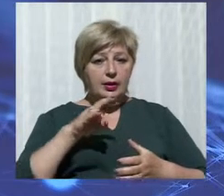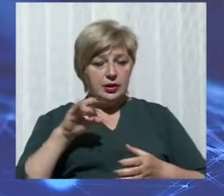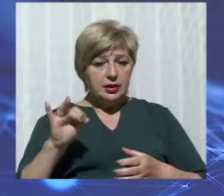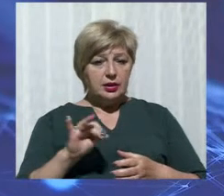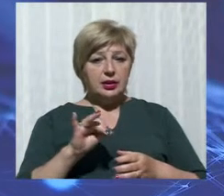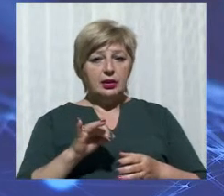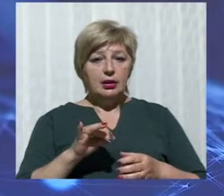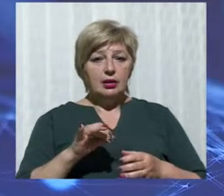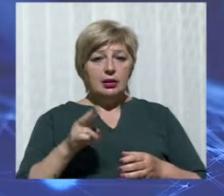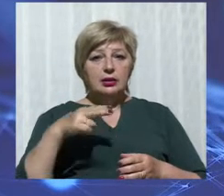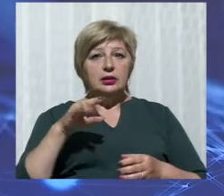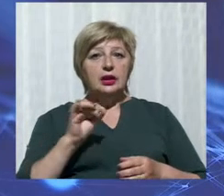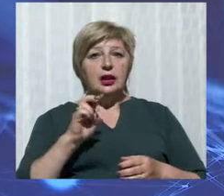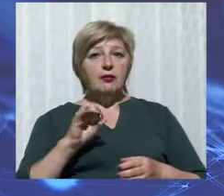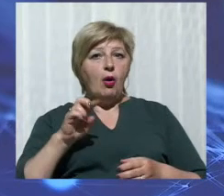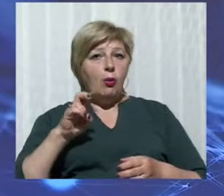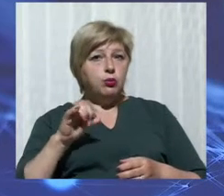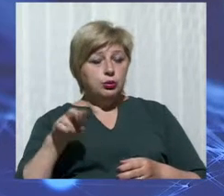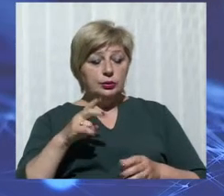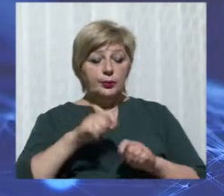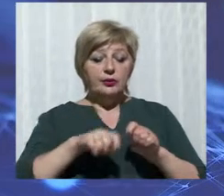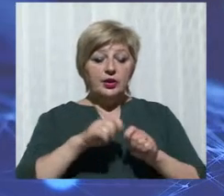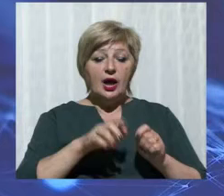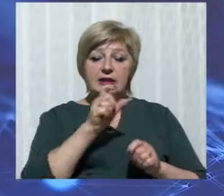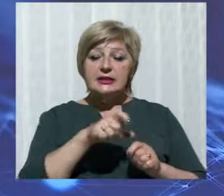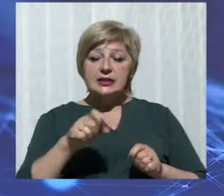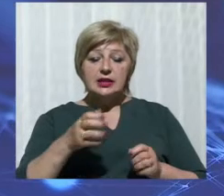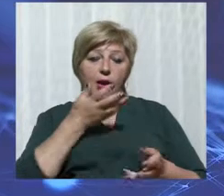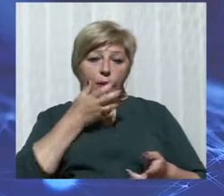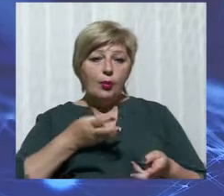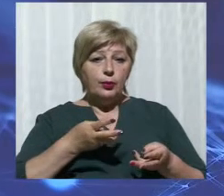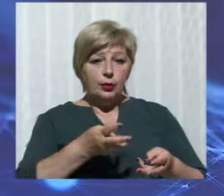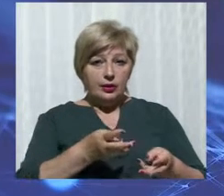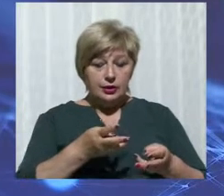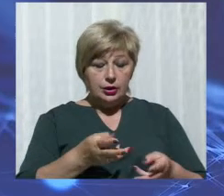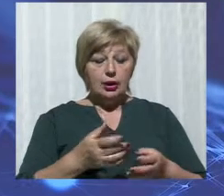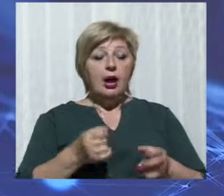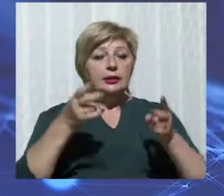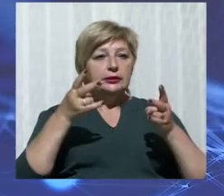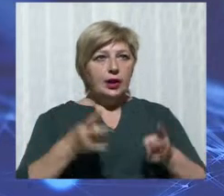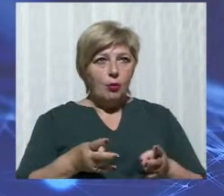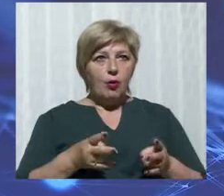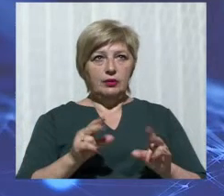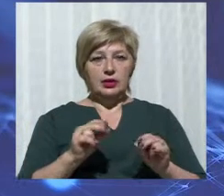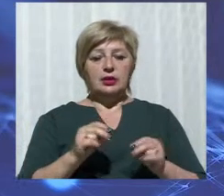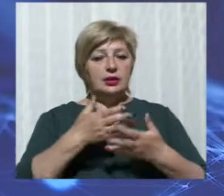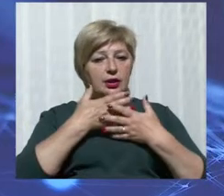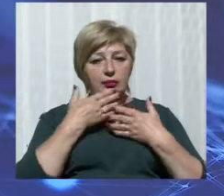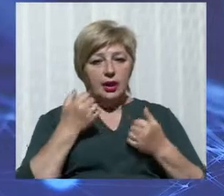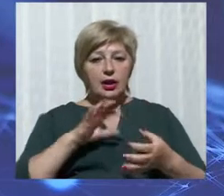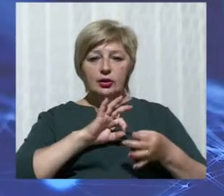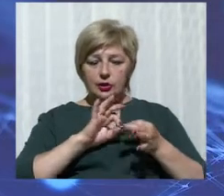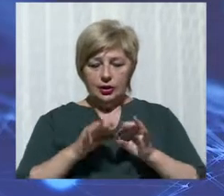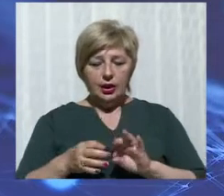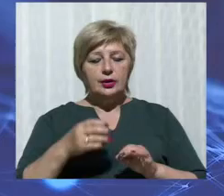«Дивобуд» перевіряли систему опалення. Травмованих в результаті події немає. Докладніше у сюжеті